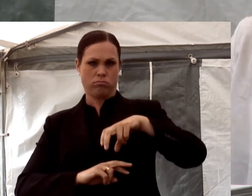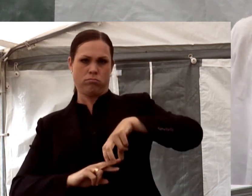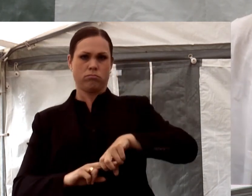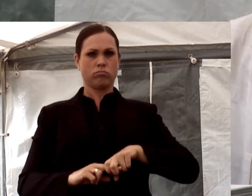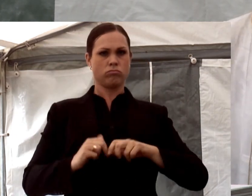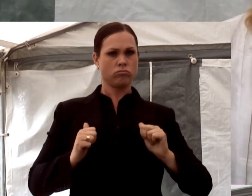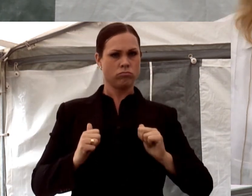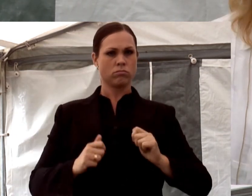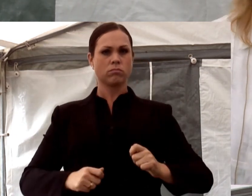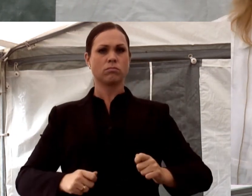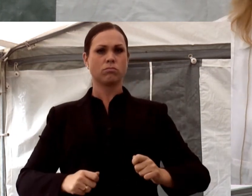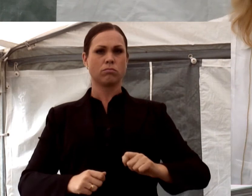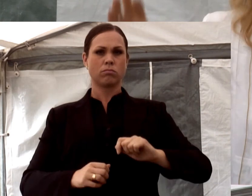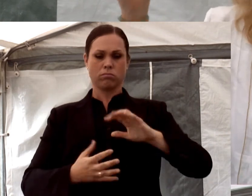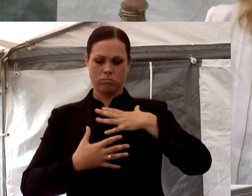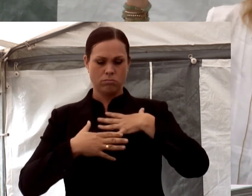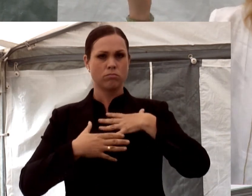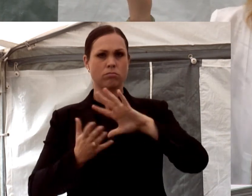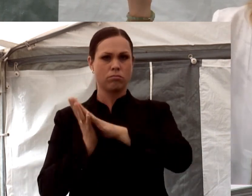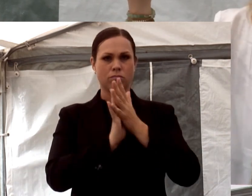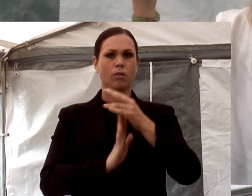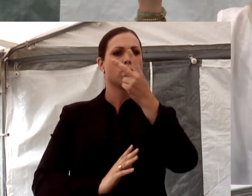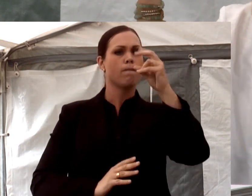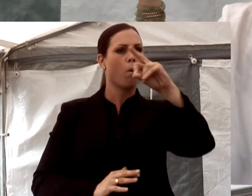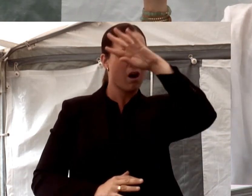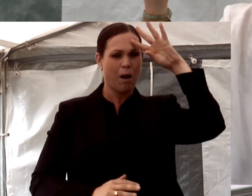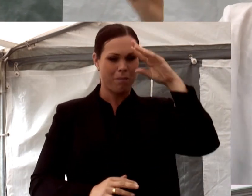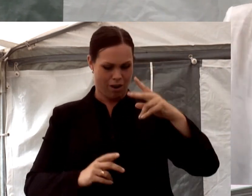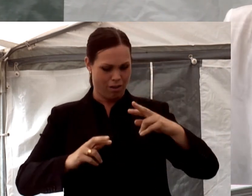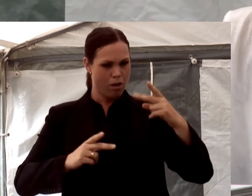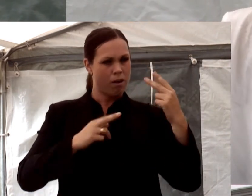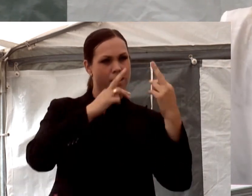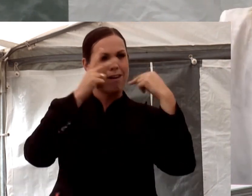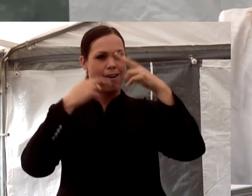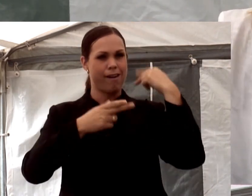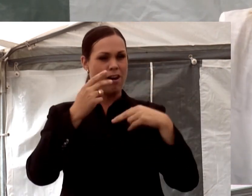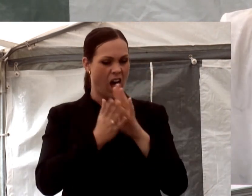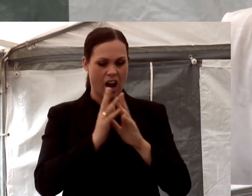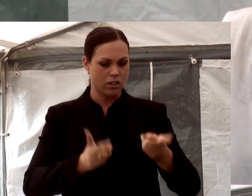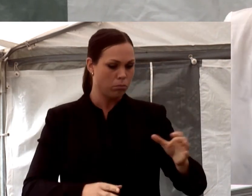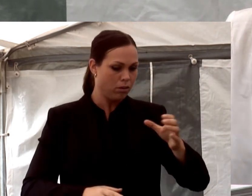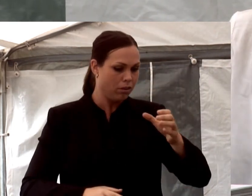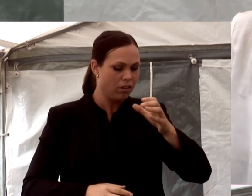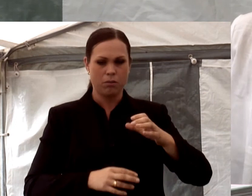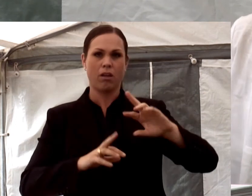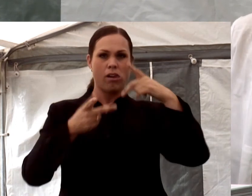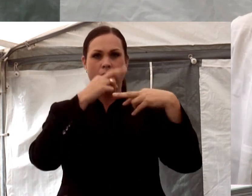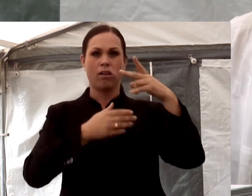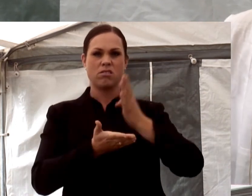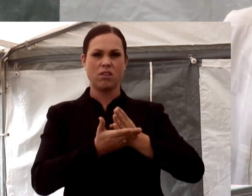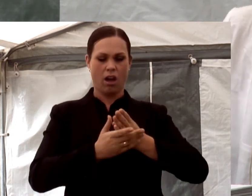högt. Ja, säg 22 år. Snurrar trumstockarna som man aldrig hade darrat med sitt ölglas tidigare.